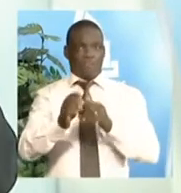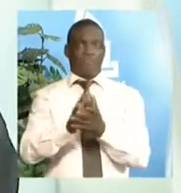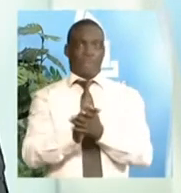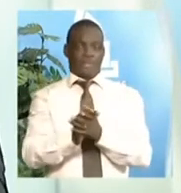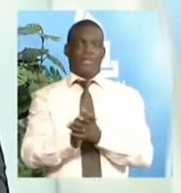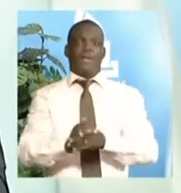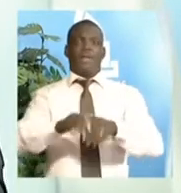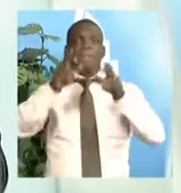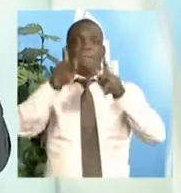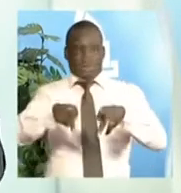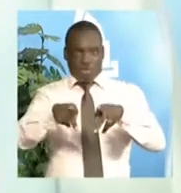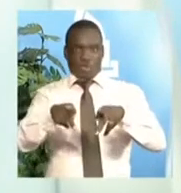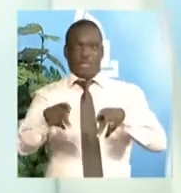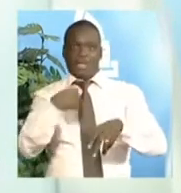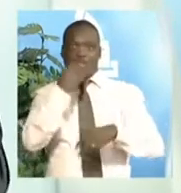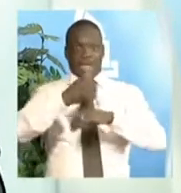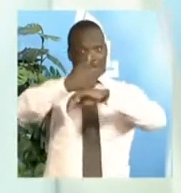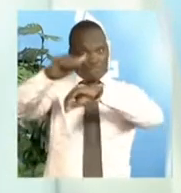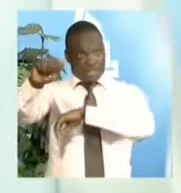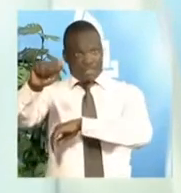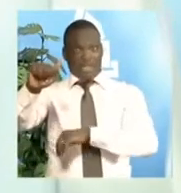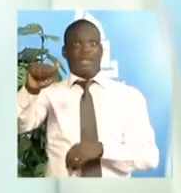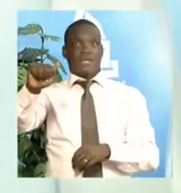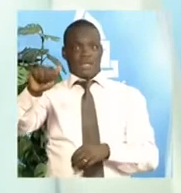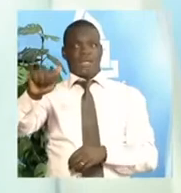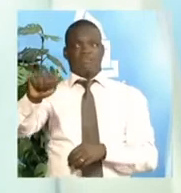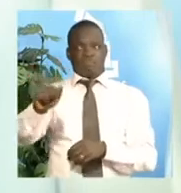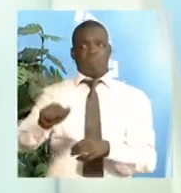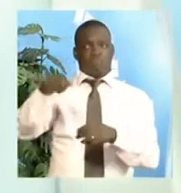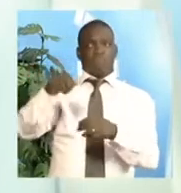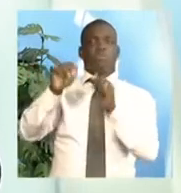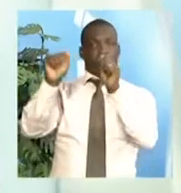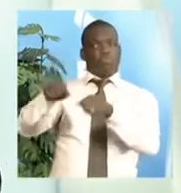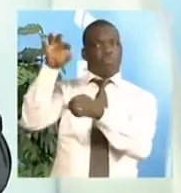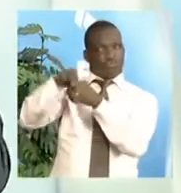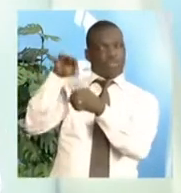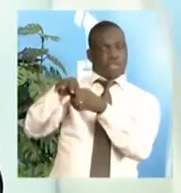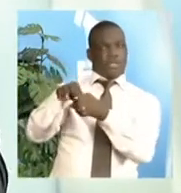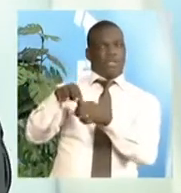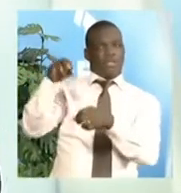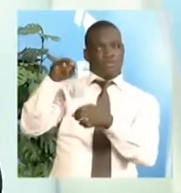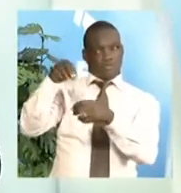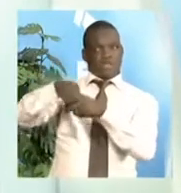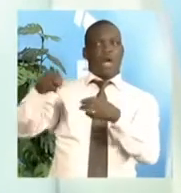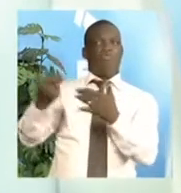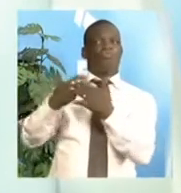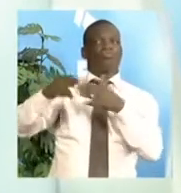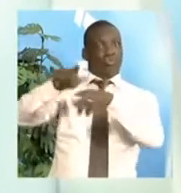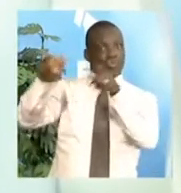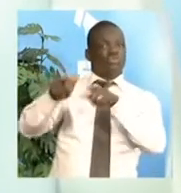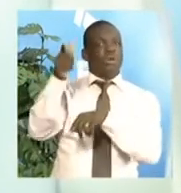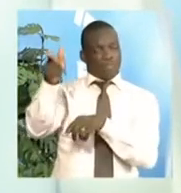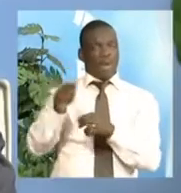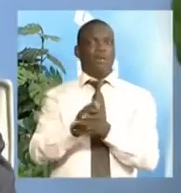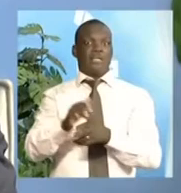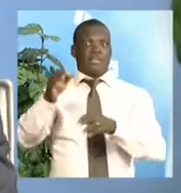personnel d'Astrent et qu'il est inscrit dans ce lieu, il peut voter. Donc sa qualité de personnel d'Astrent ne l'empêche pas de voter s'il est